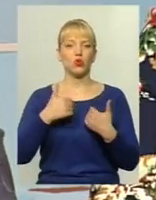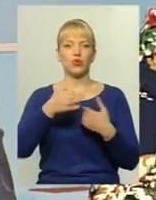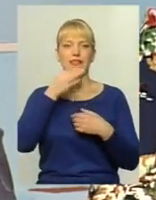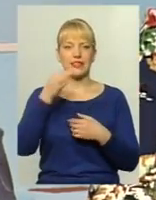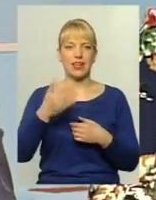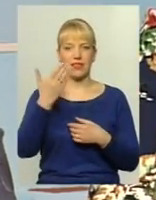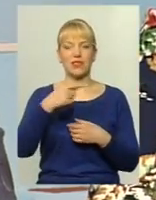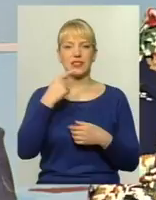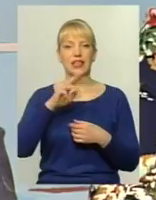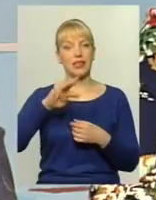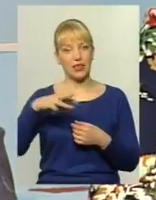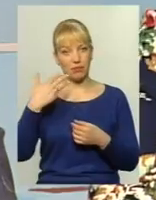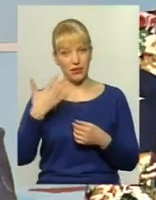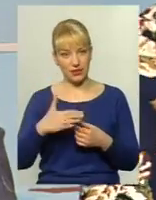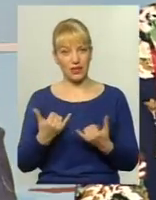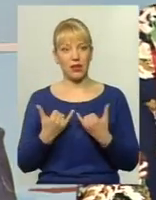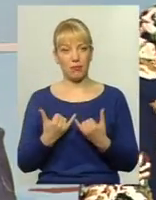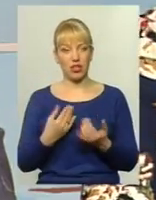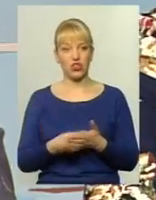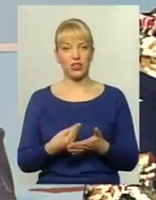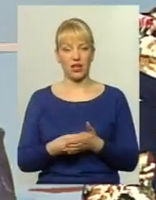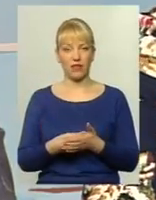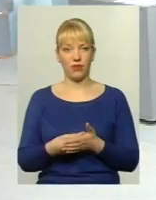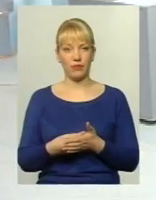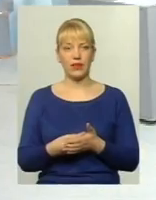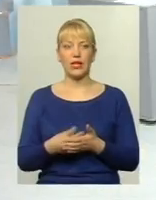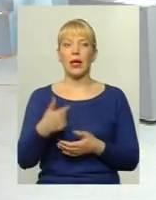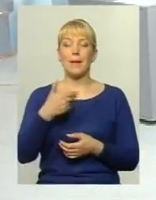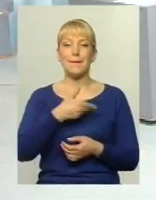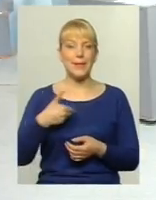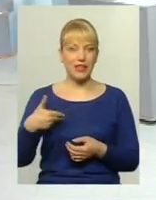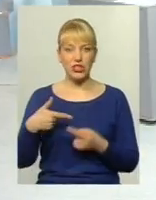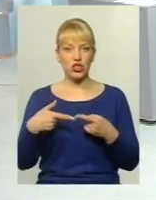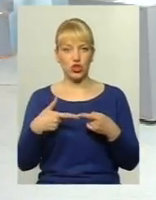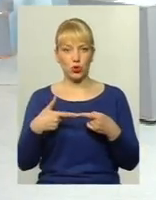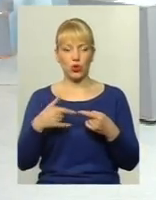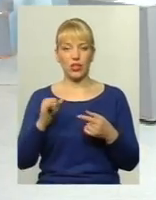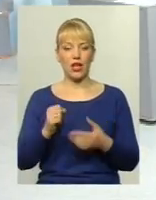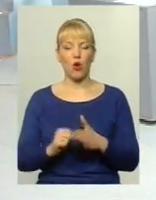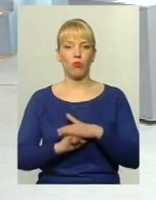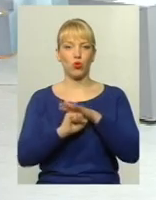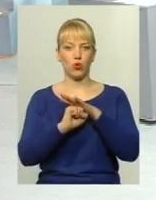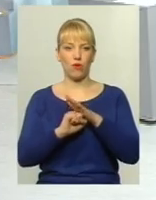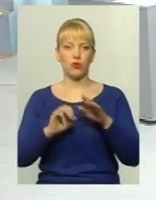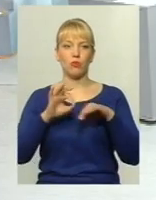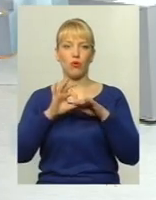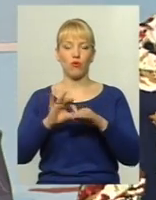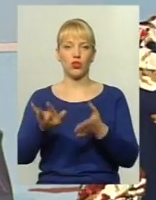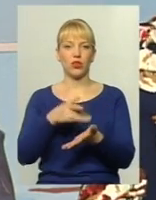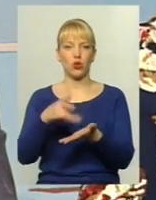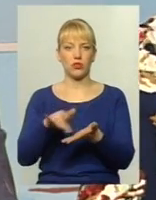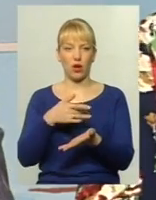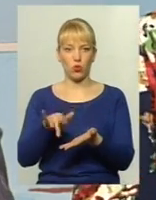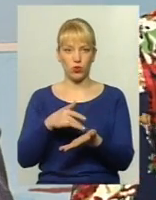ви сказали 3,50, теперішній тариф Ми чітко і обґрунтовано проводили розрахунки